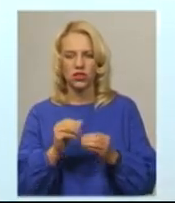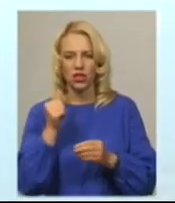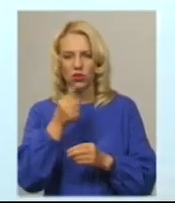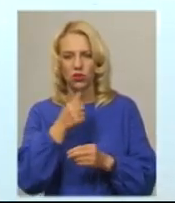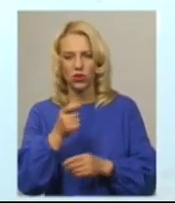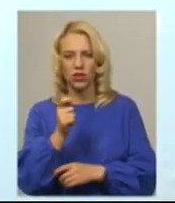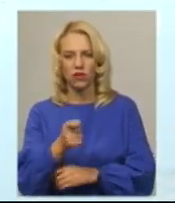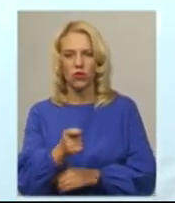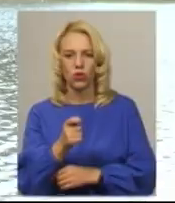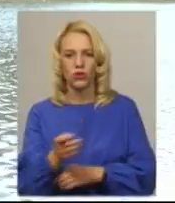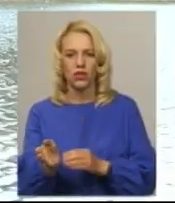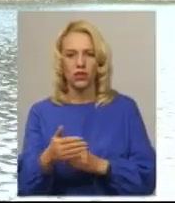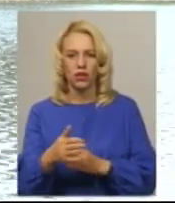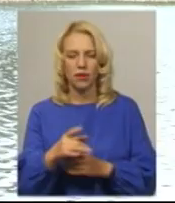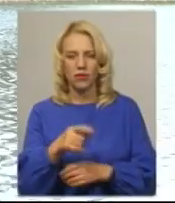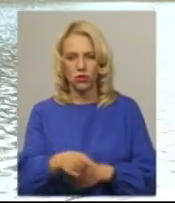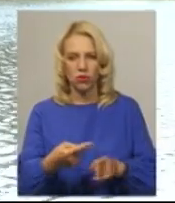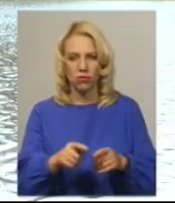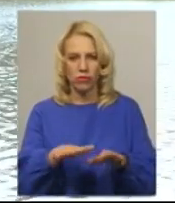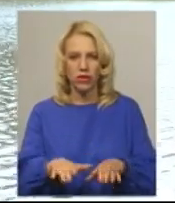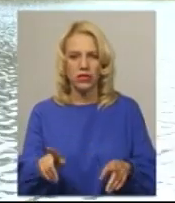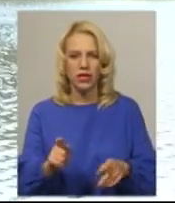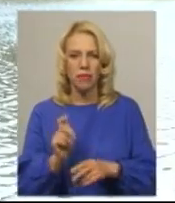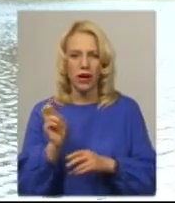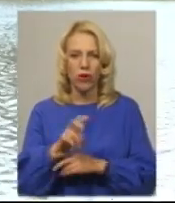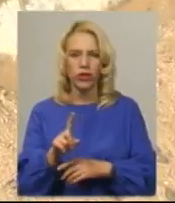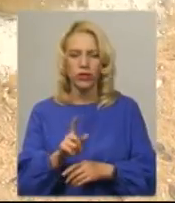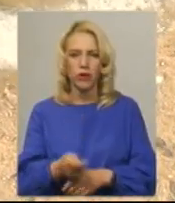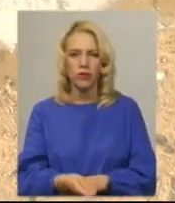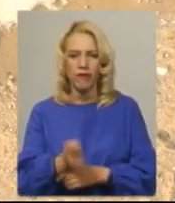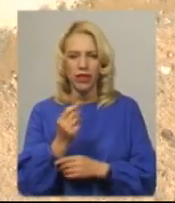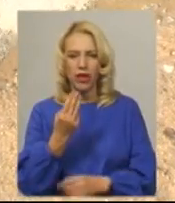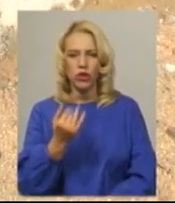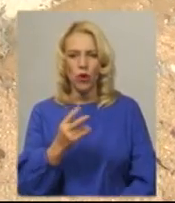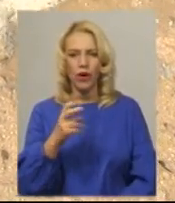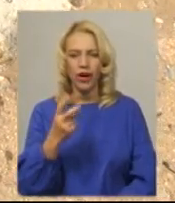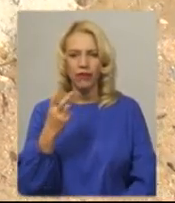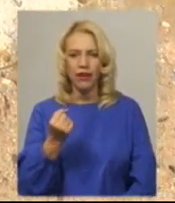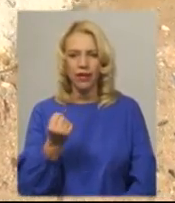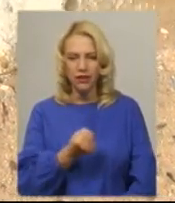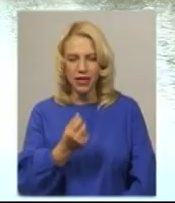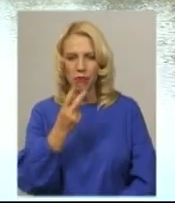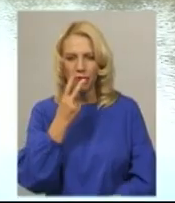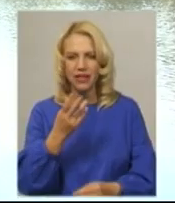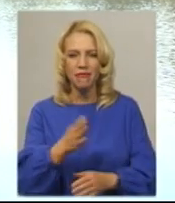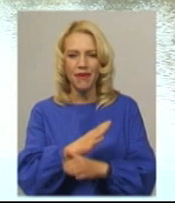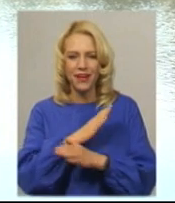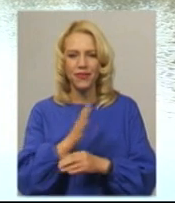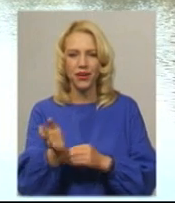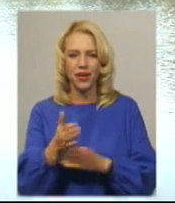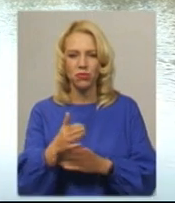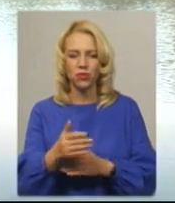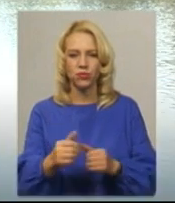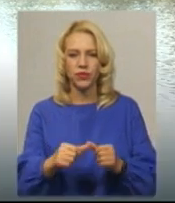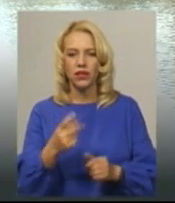рибу в мікрорайоні Гамарнії. Каже, приходить сюди, щоб зловити щуку. Та два тижні тому побачив мертву рибу на березі. Два місяці,